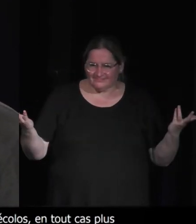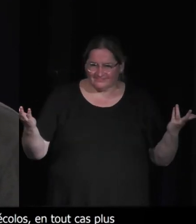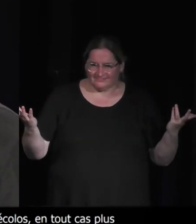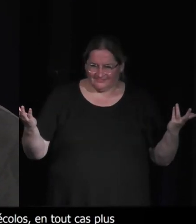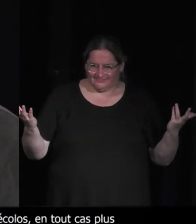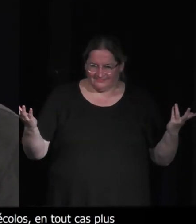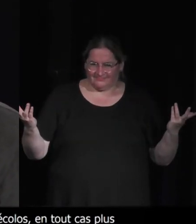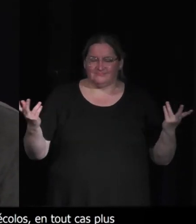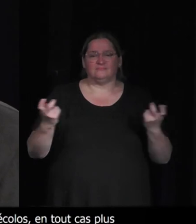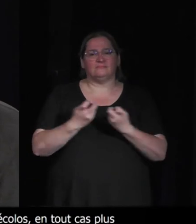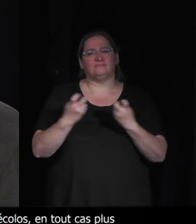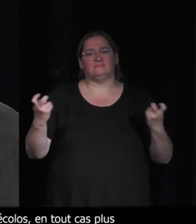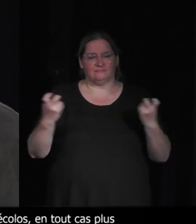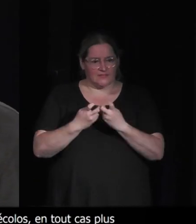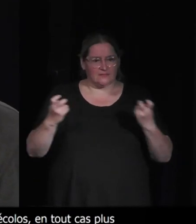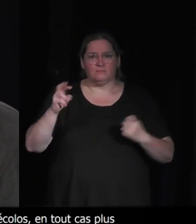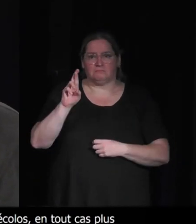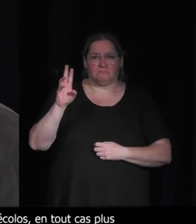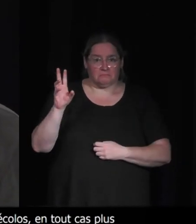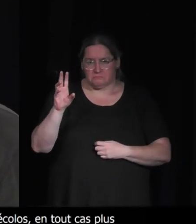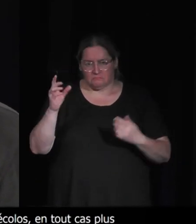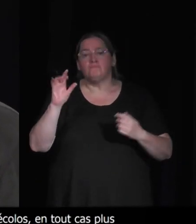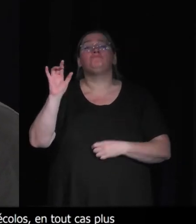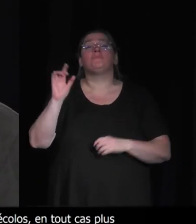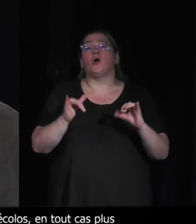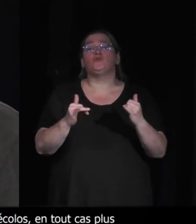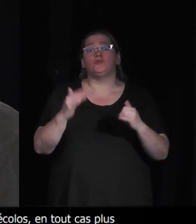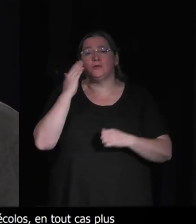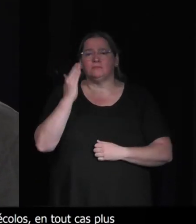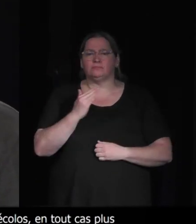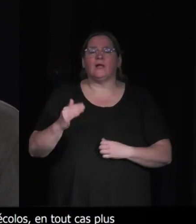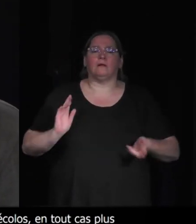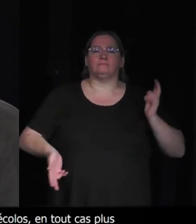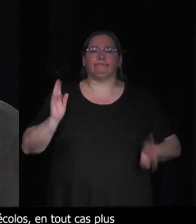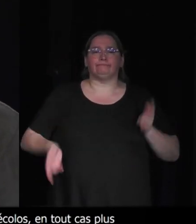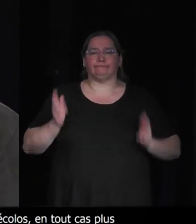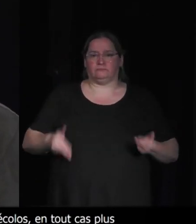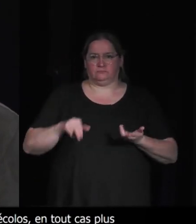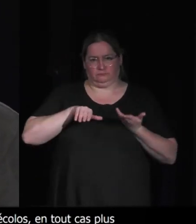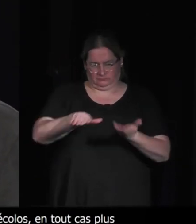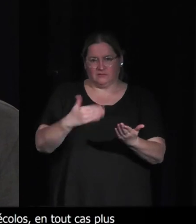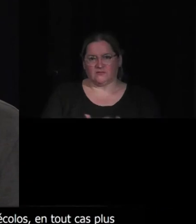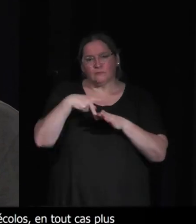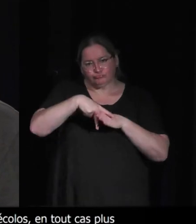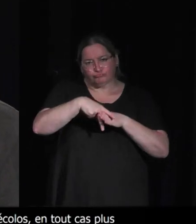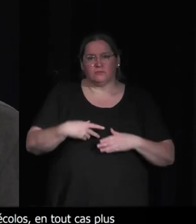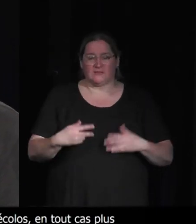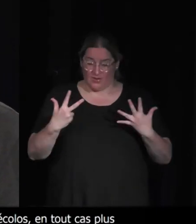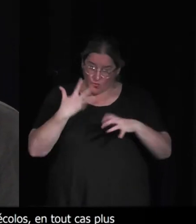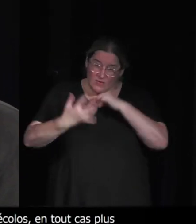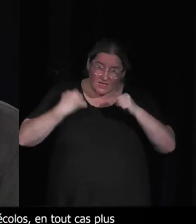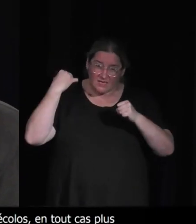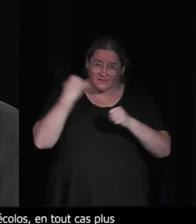je répète, sur Red Dead Redemption 2 parce que c'est un jeu populaire, on est dans la simulation de Far West qui a mis huit ans à se faire, un coup